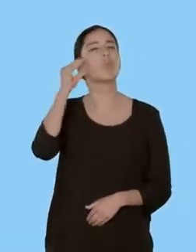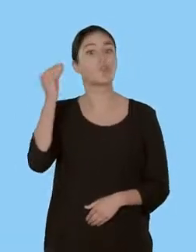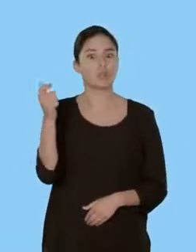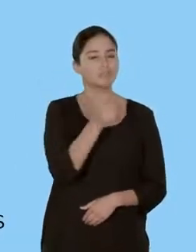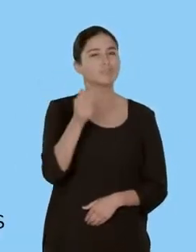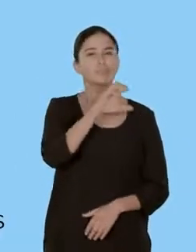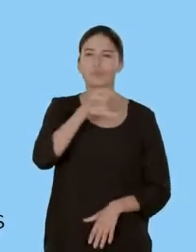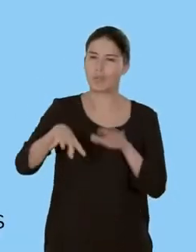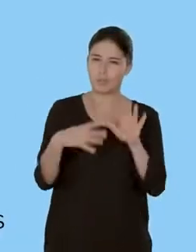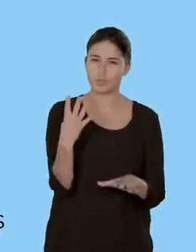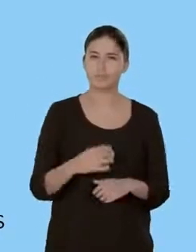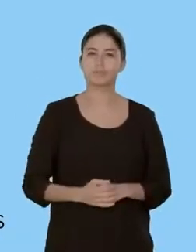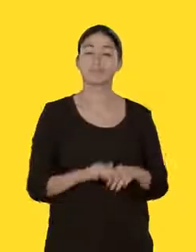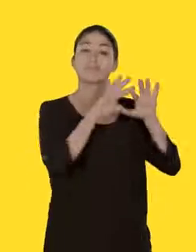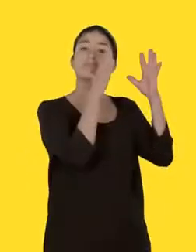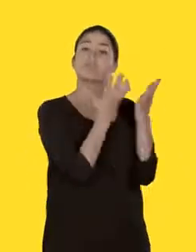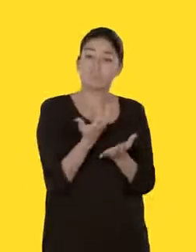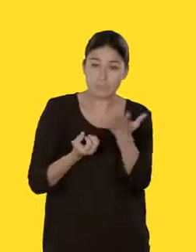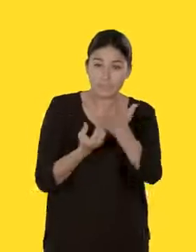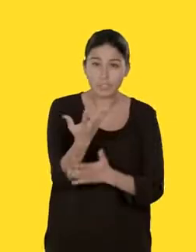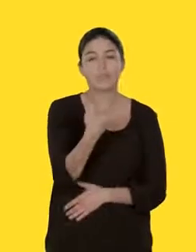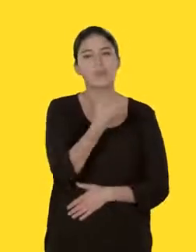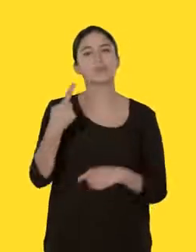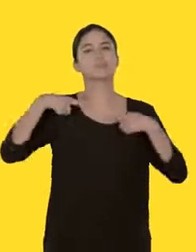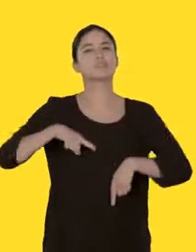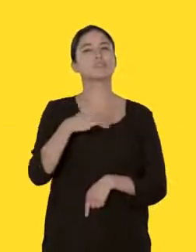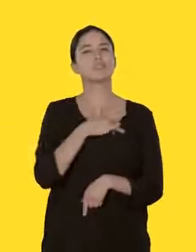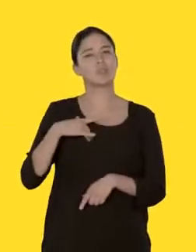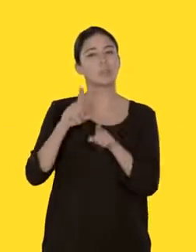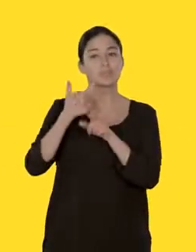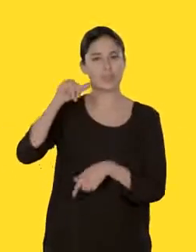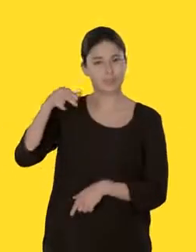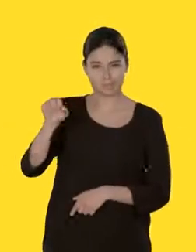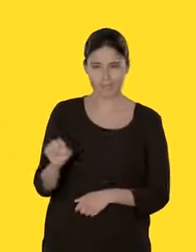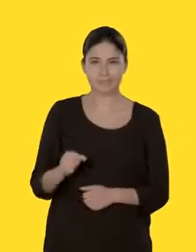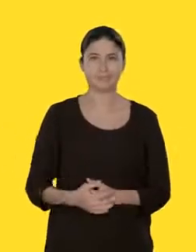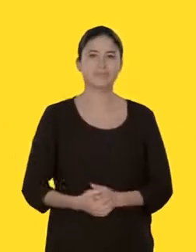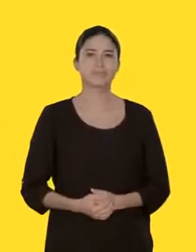appelez immédiatement le 15. Ceci est un message du ministère chargé de la Santé et de l'INPES. chargé'INPES.